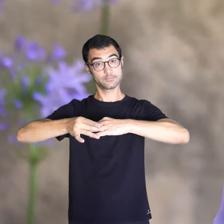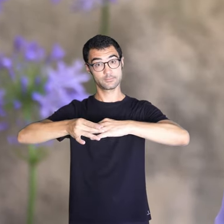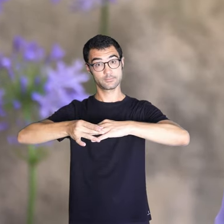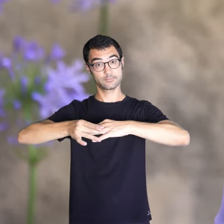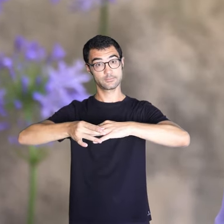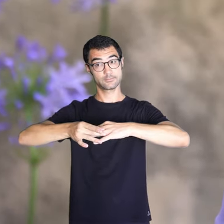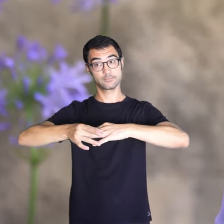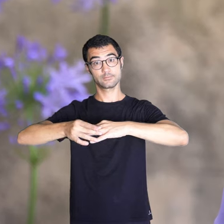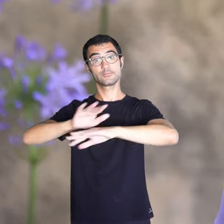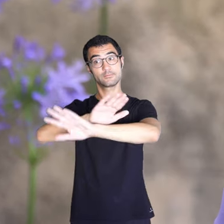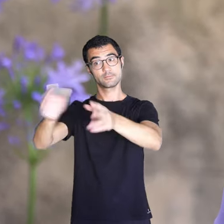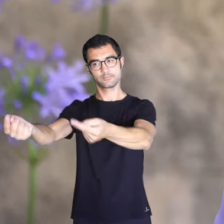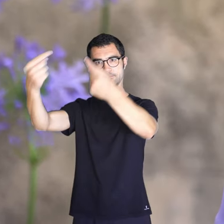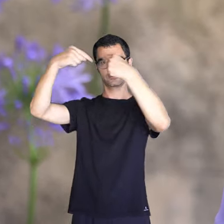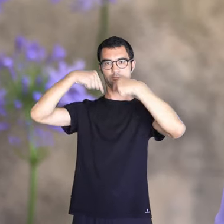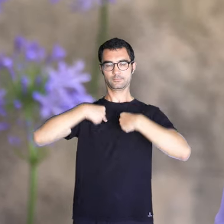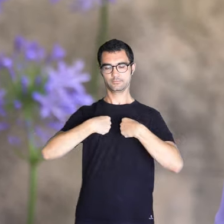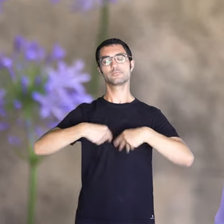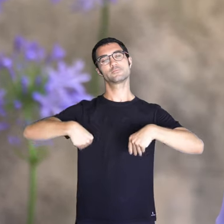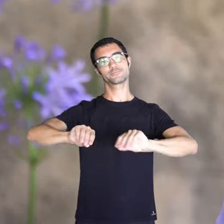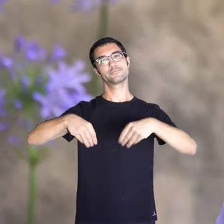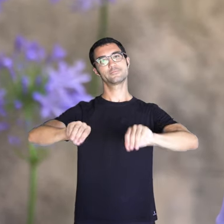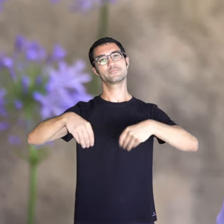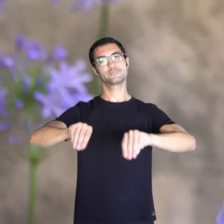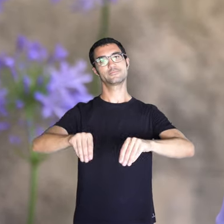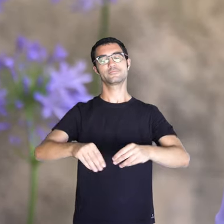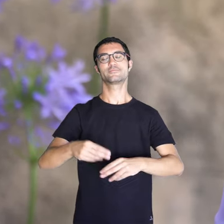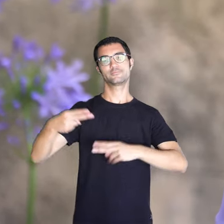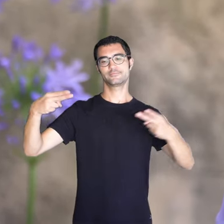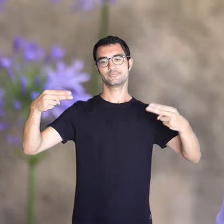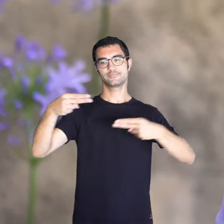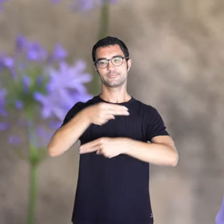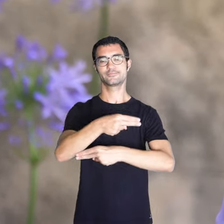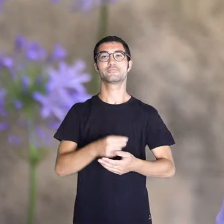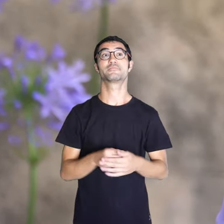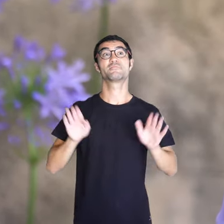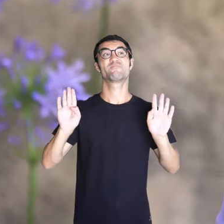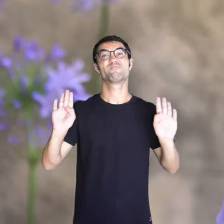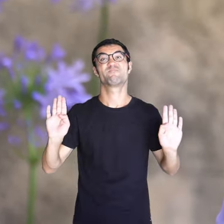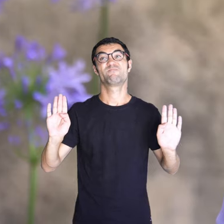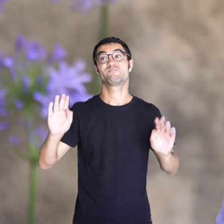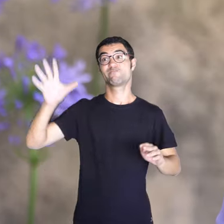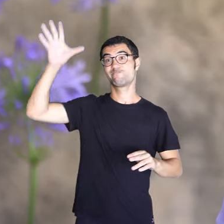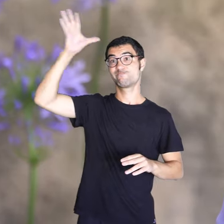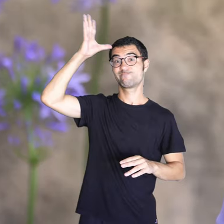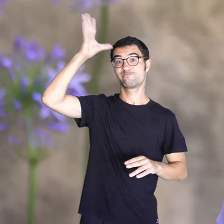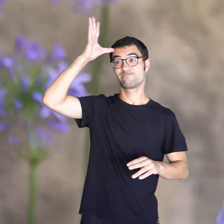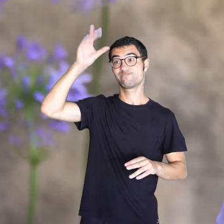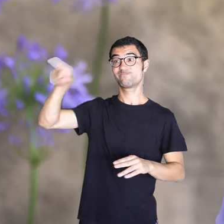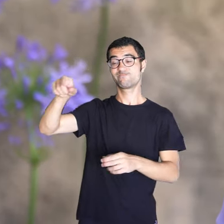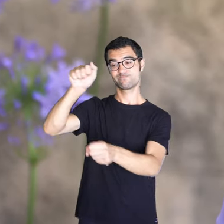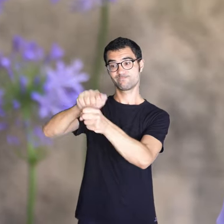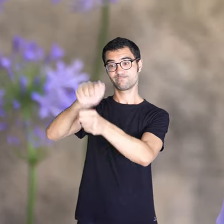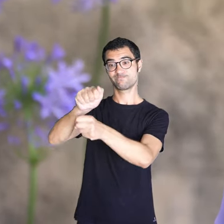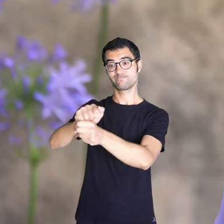Ella se va casar i vaig quedar jo. I llavors el vaig vendre jo. Però em pareix que per a mon pare ja no em vaig vendre de peix.